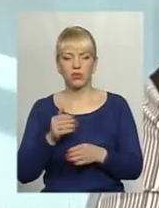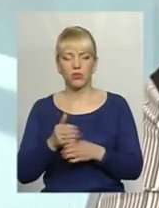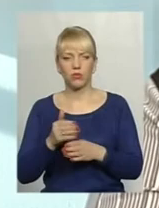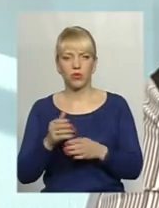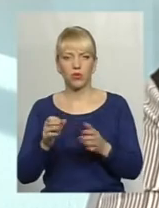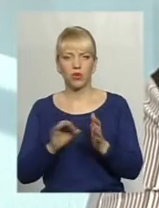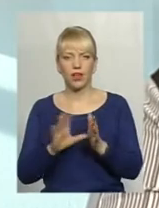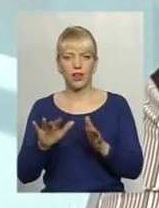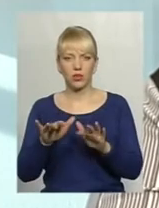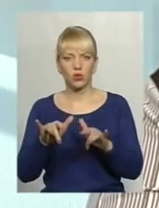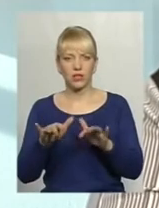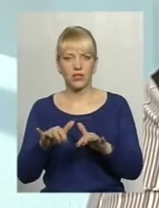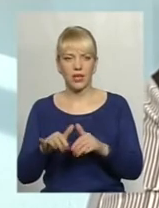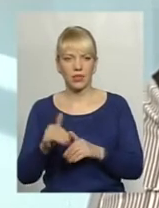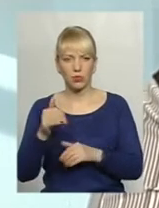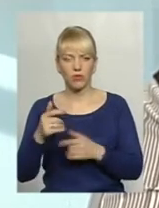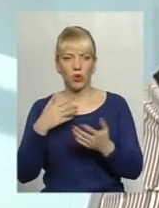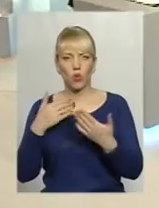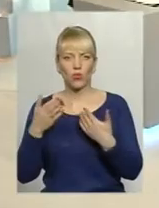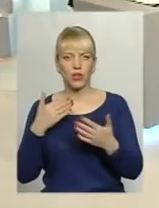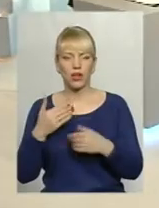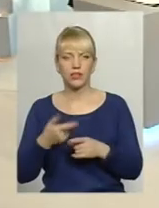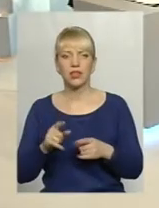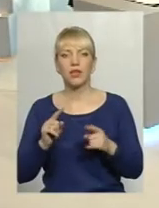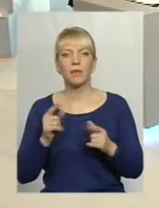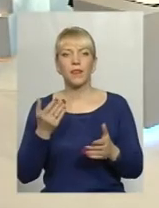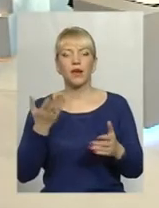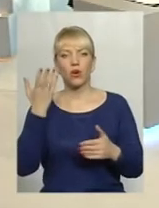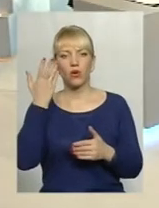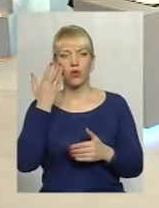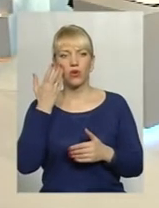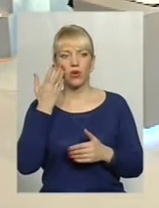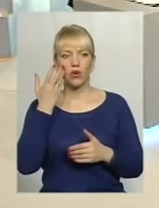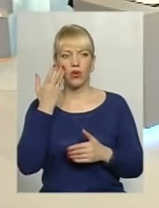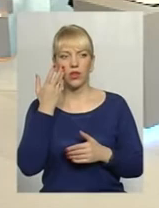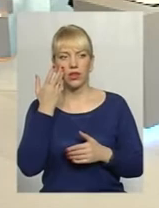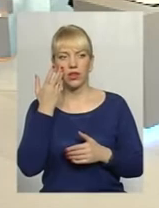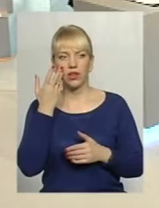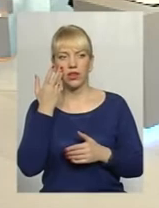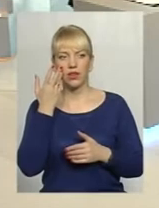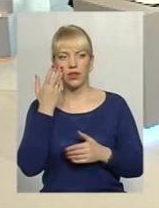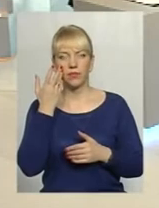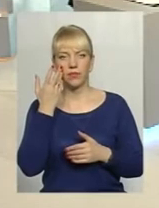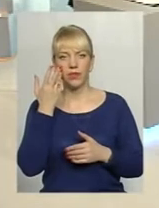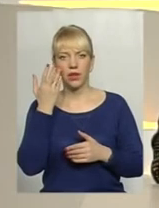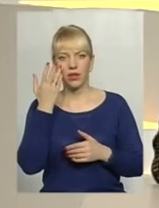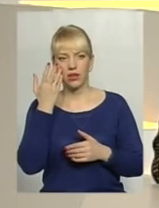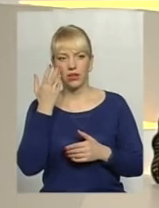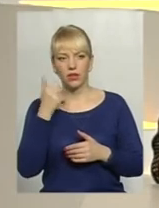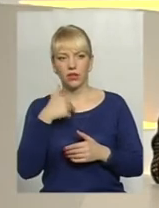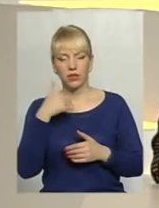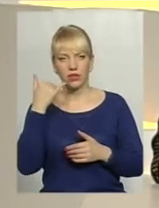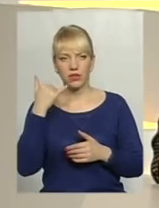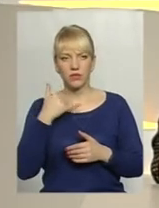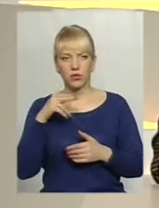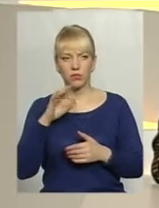засобів комунікації. Тобто, коли... У мене такий наводящий випрос на зустріч. Тобто, коли мені дзвонять там